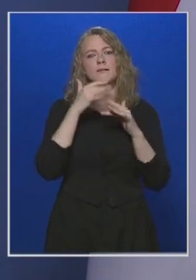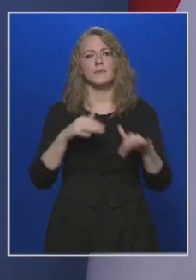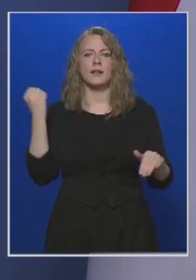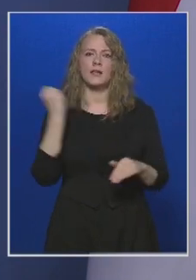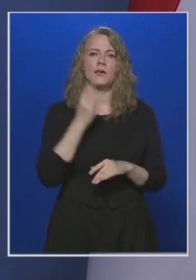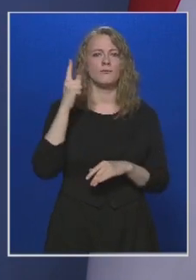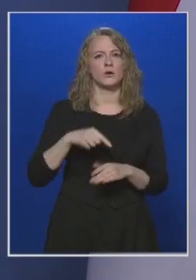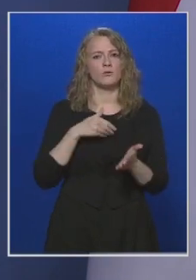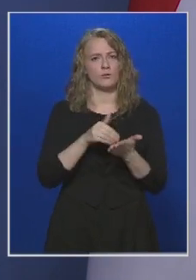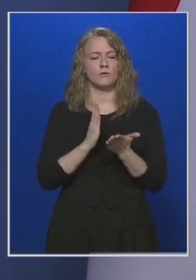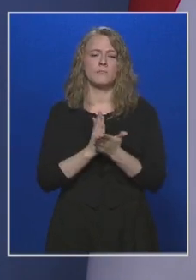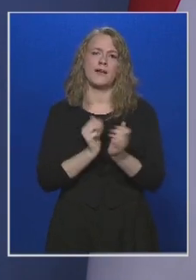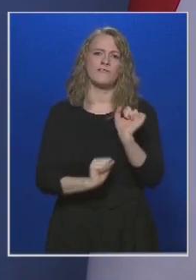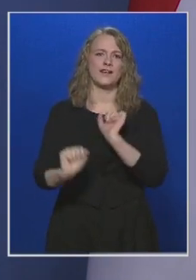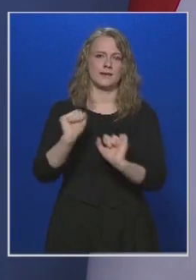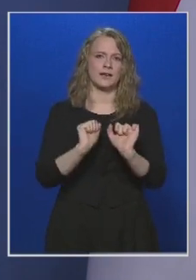költöttünk a védekezésre,